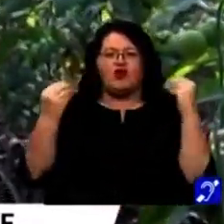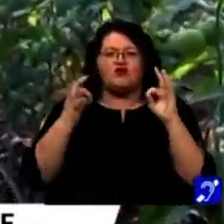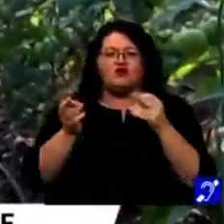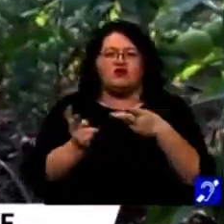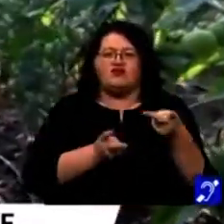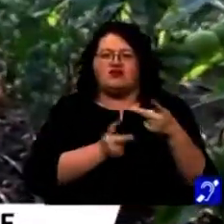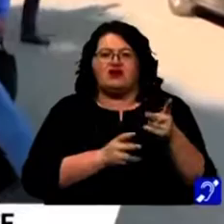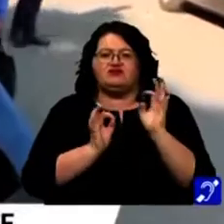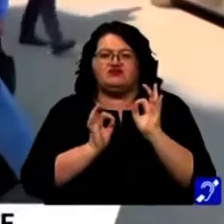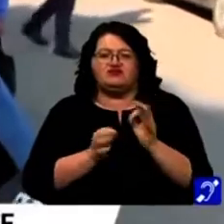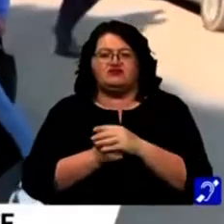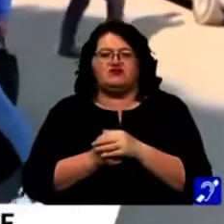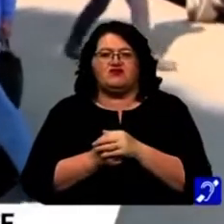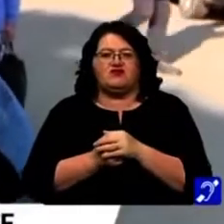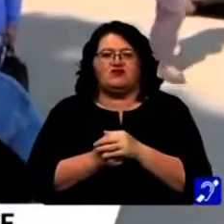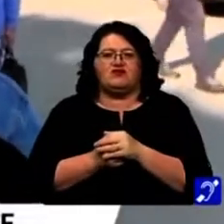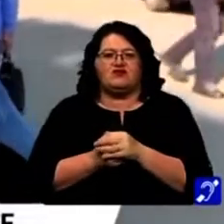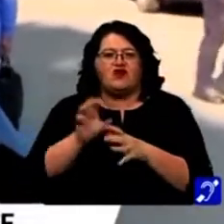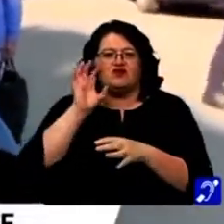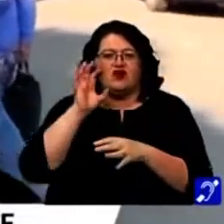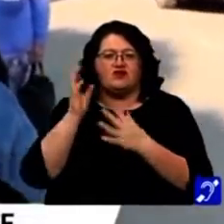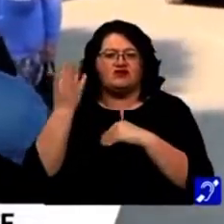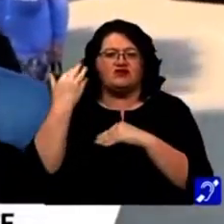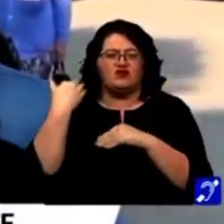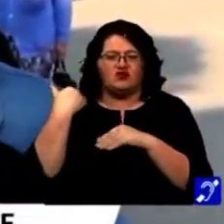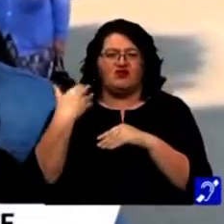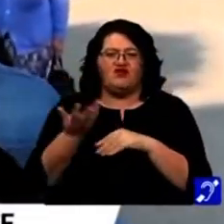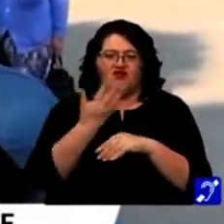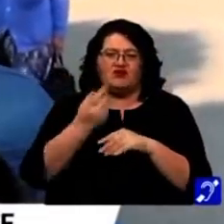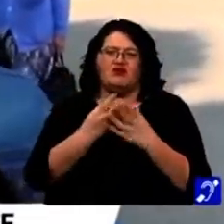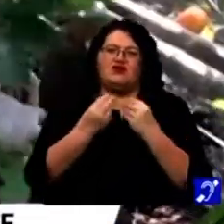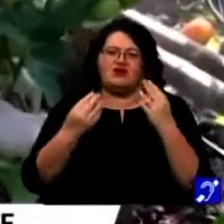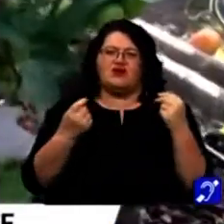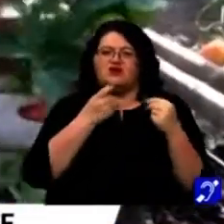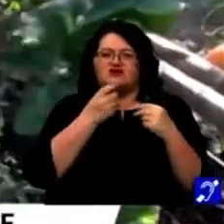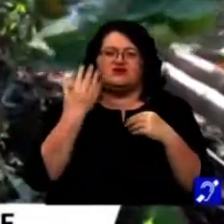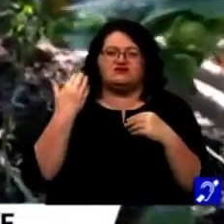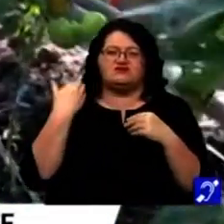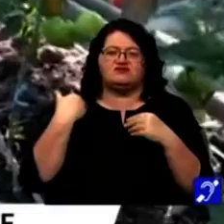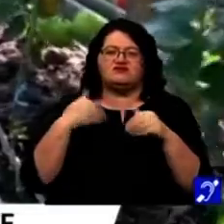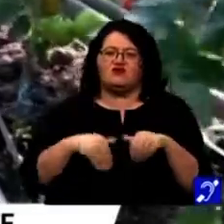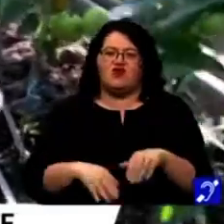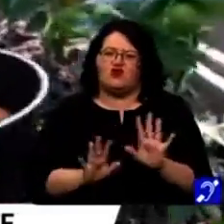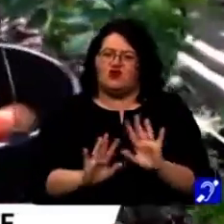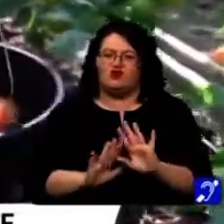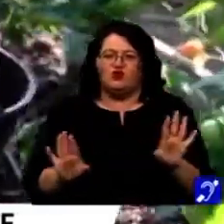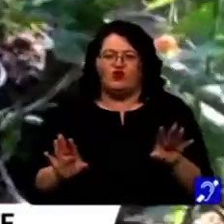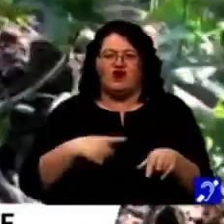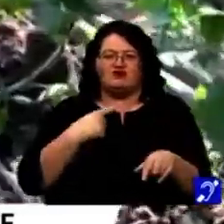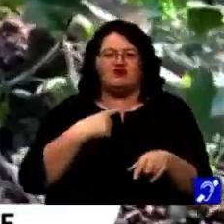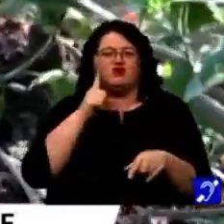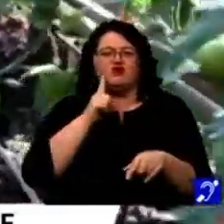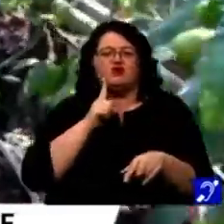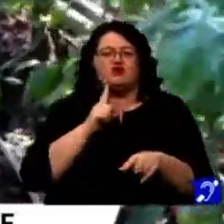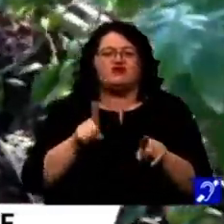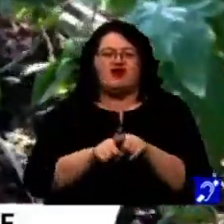transport. Îmi aduc aminte, dar cu mulți ani în urmă a fost asta. Acum nu mai găsești gustul